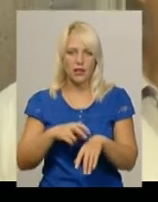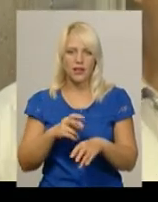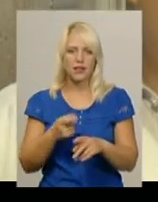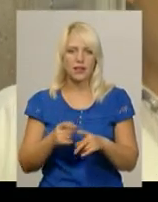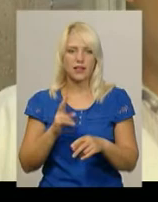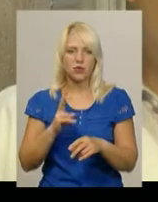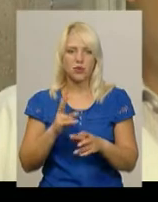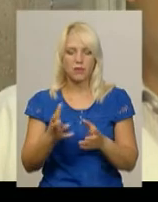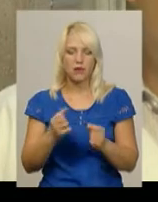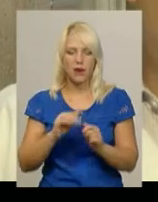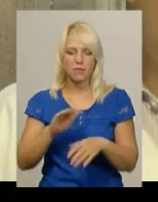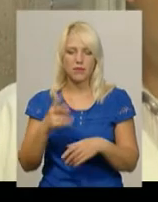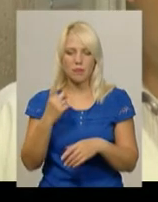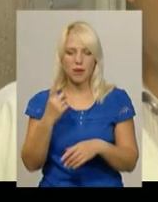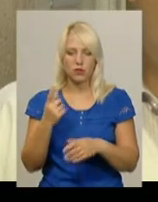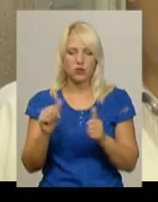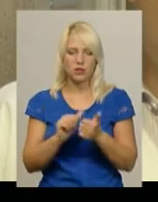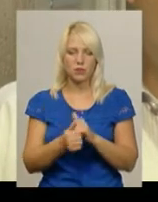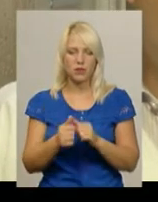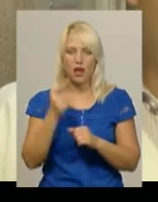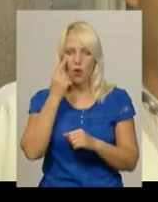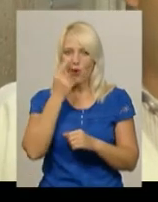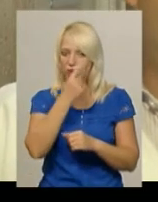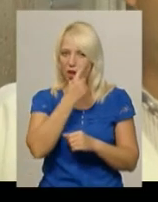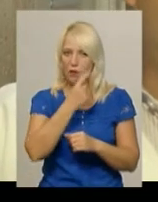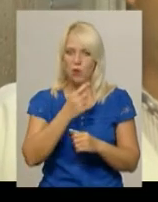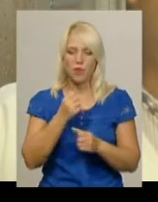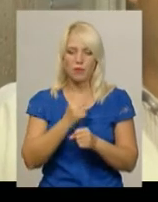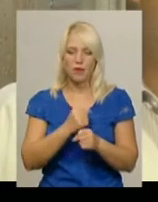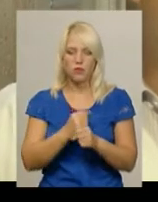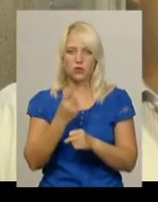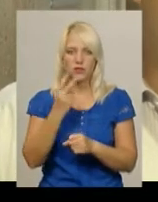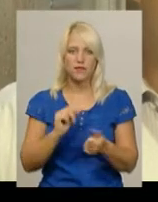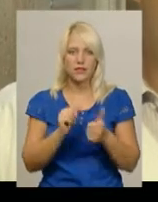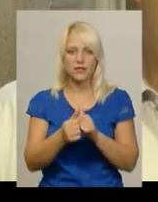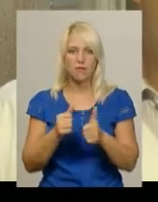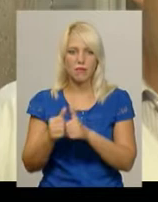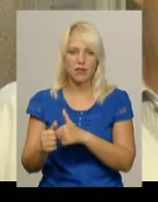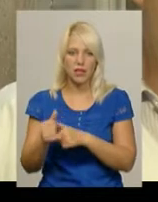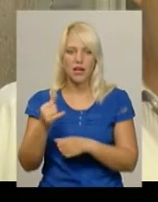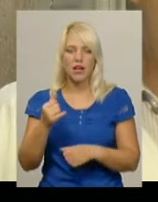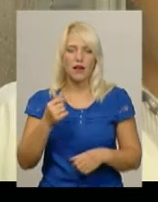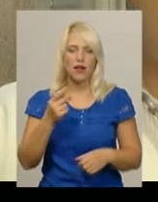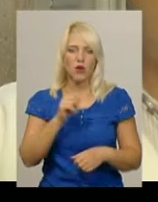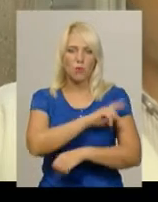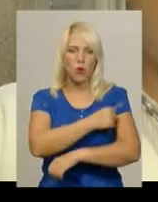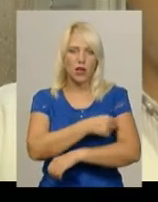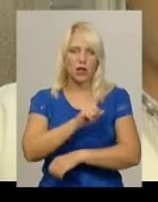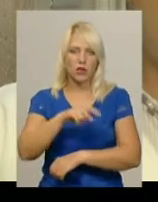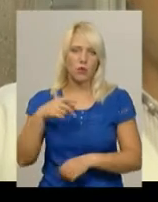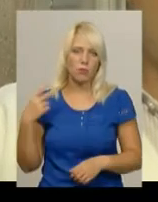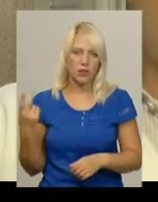першої зміни. Офтальмологи працюють позмінно, дві зміни в нас, дві зміни в другій поліклініці.